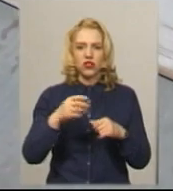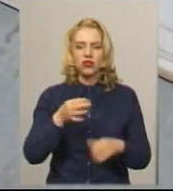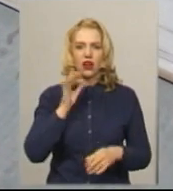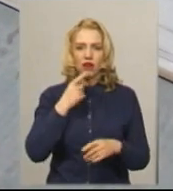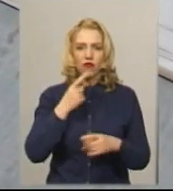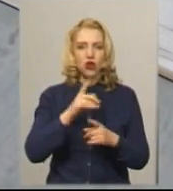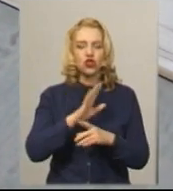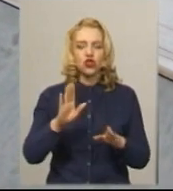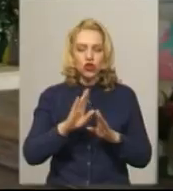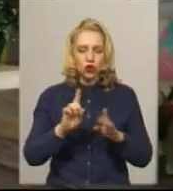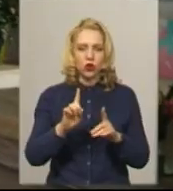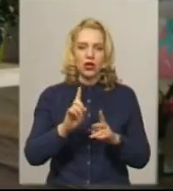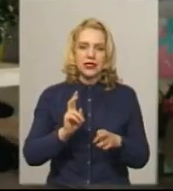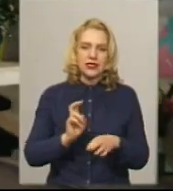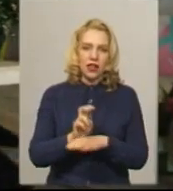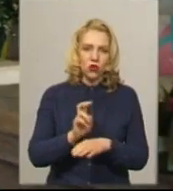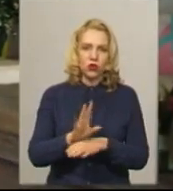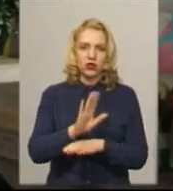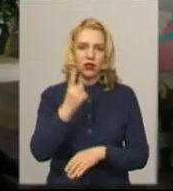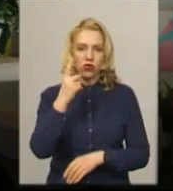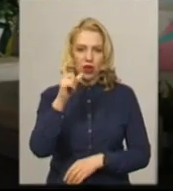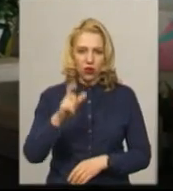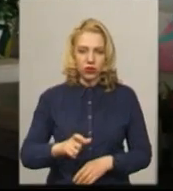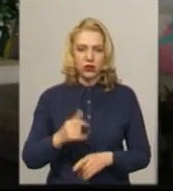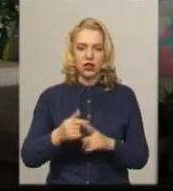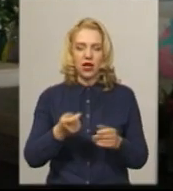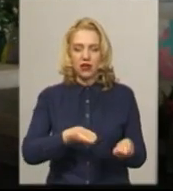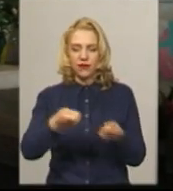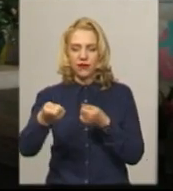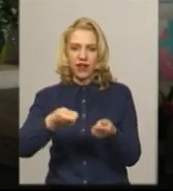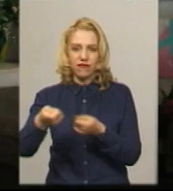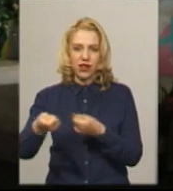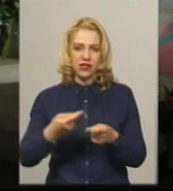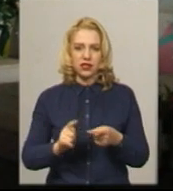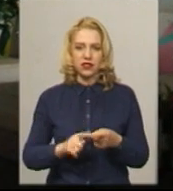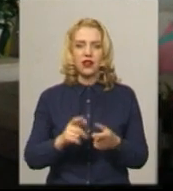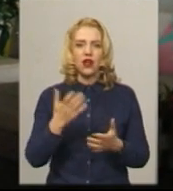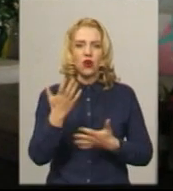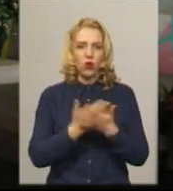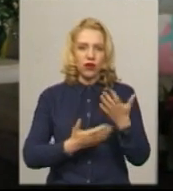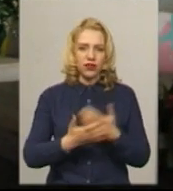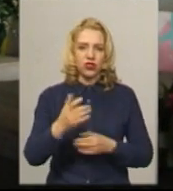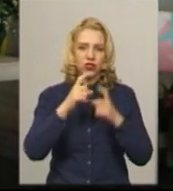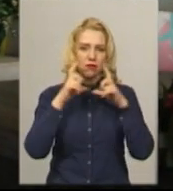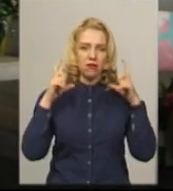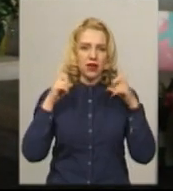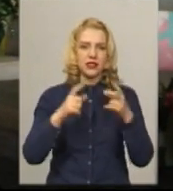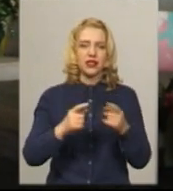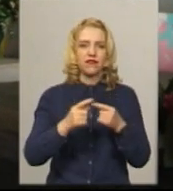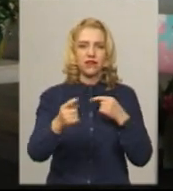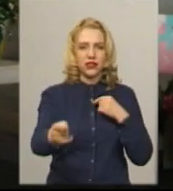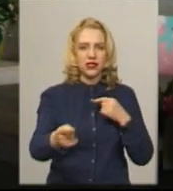дозволяють, продають каву лише на виніс. Працюємо в рукавичках, масках, на мій вістань півтора метра. У нас є